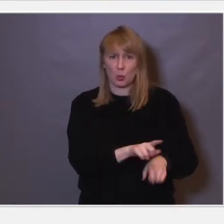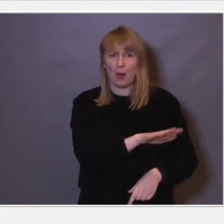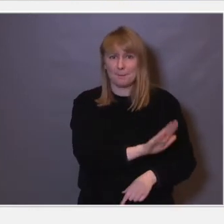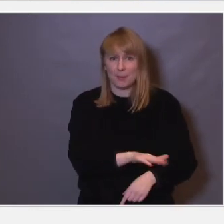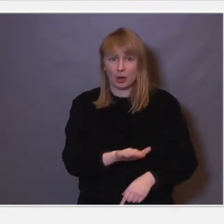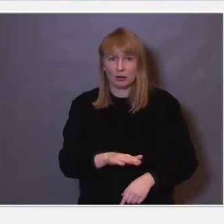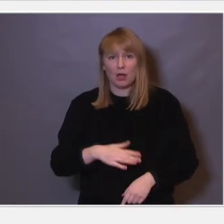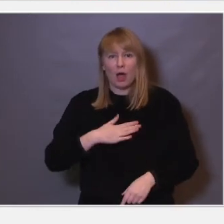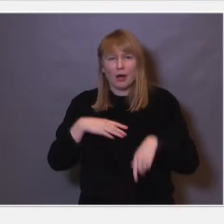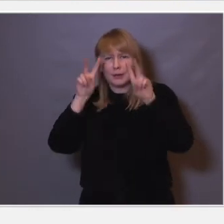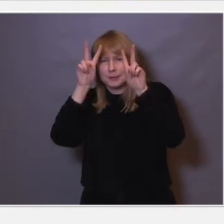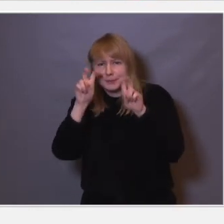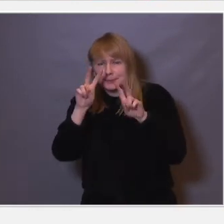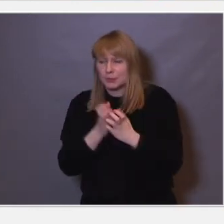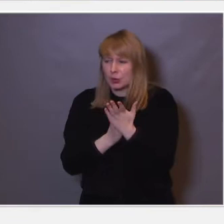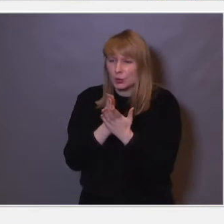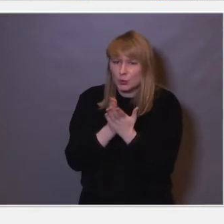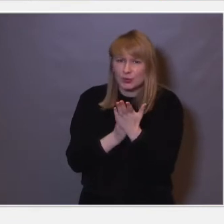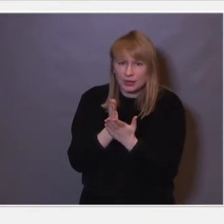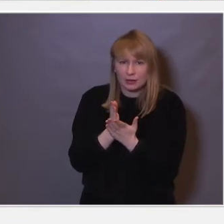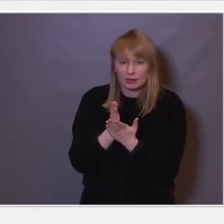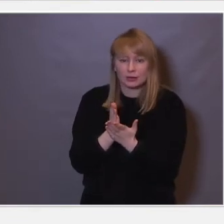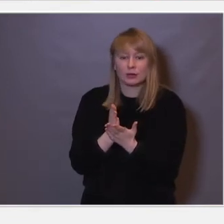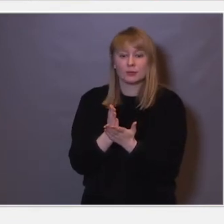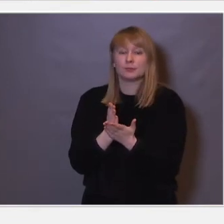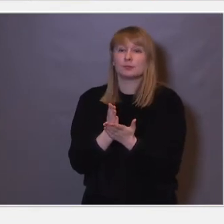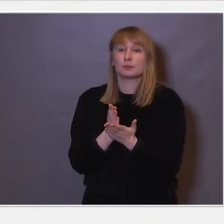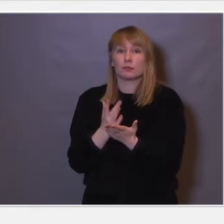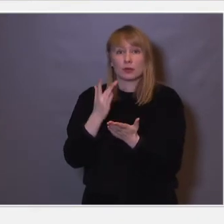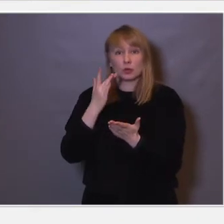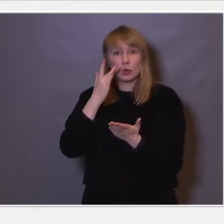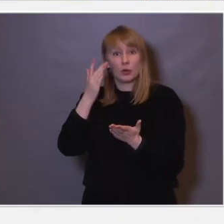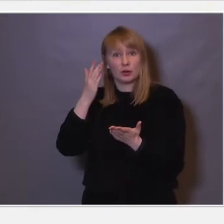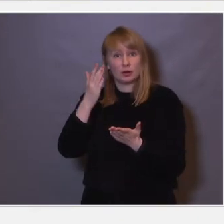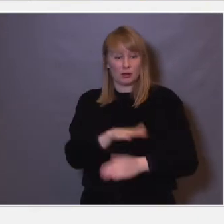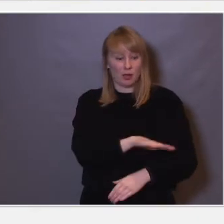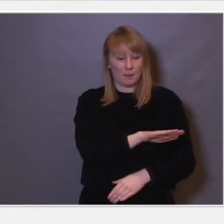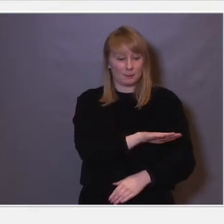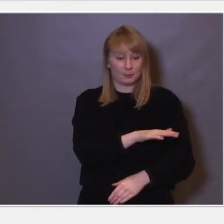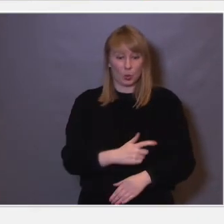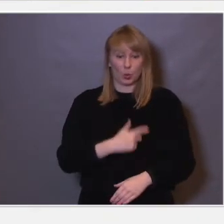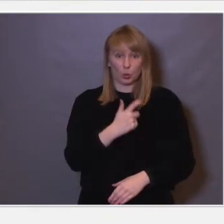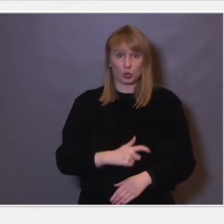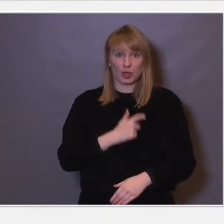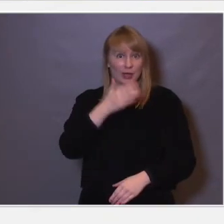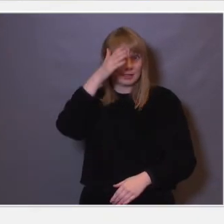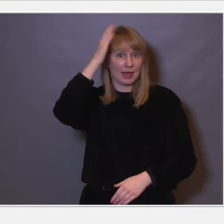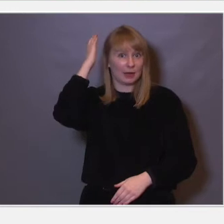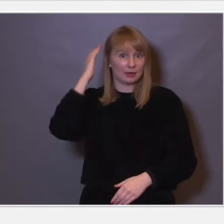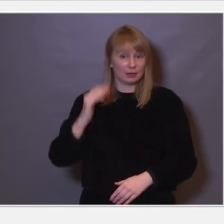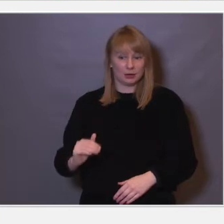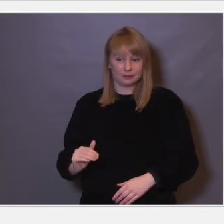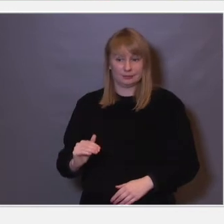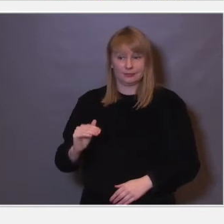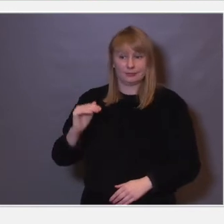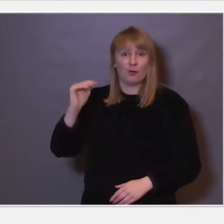Og det har vi studert i detalj, og det vi ser, er at når hjernen til unge, vi studerer dyr, når den går fra å være unge til